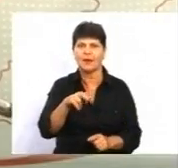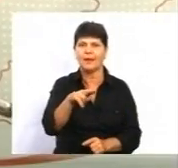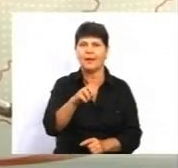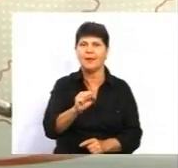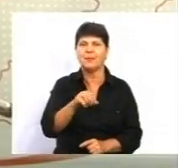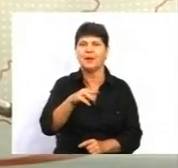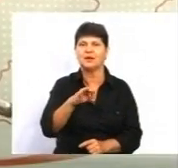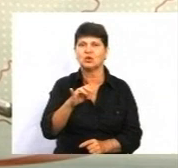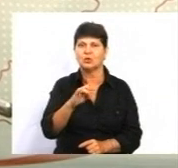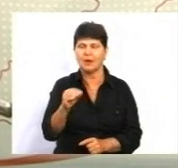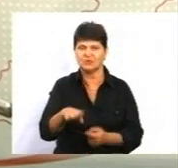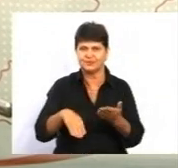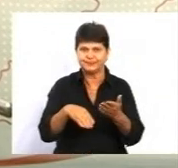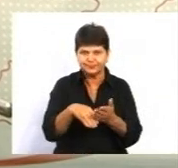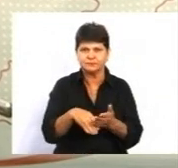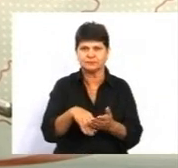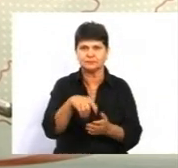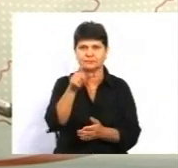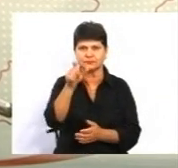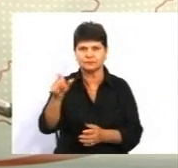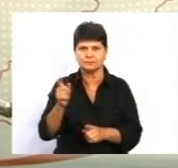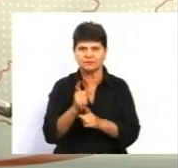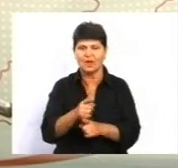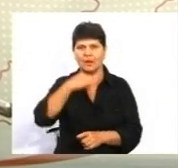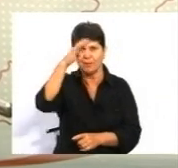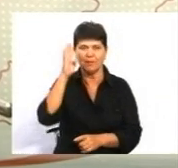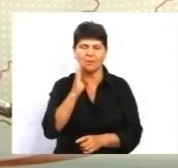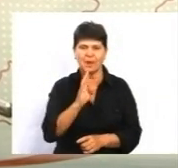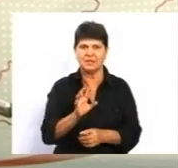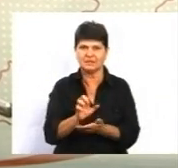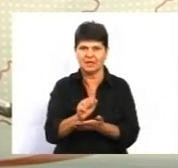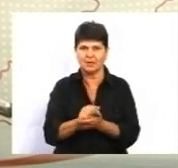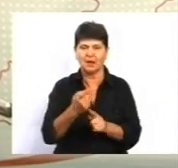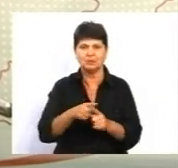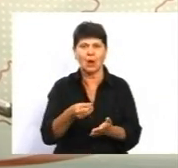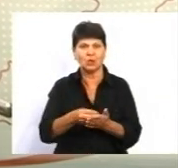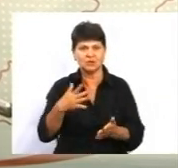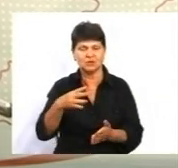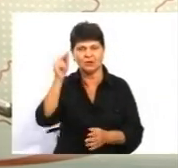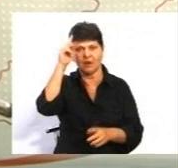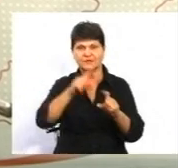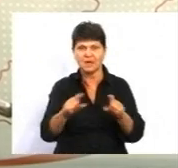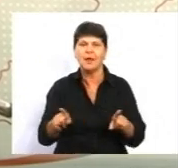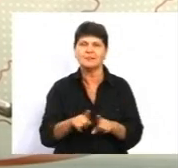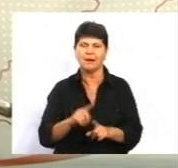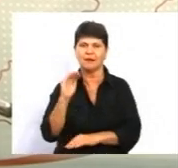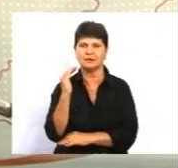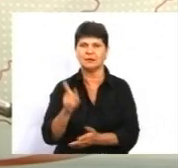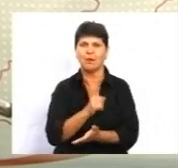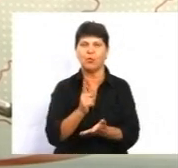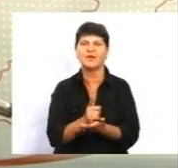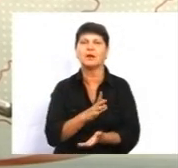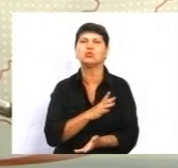дитиною займаються батьки, вони повинні мати все-таки оцінювання в закладі. Така дитина повинна бути обов